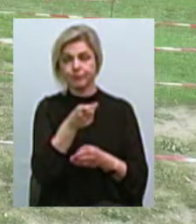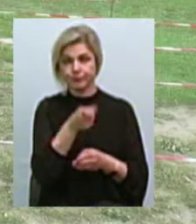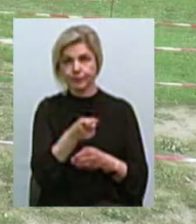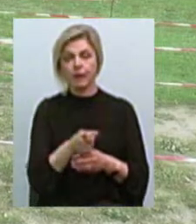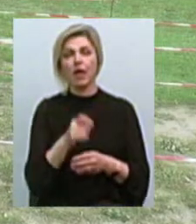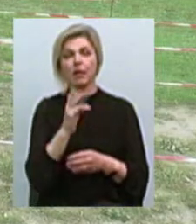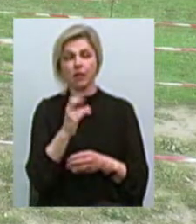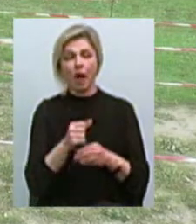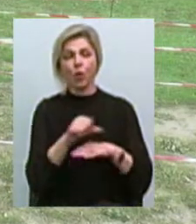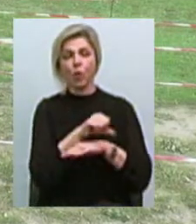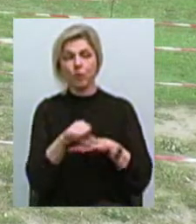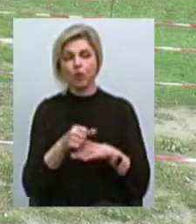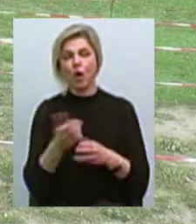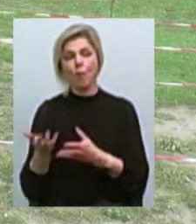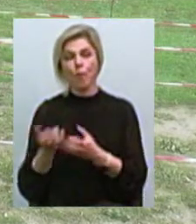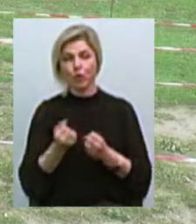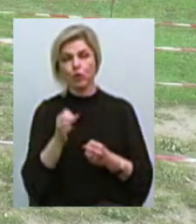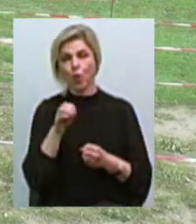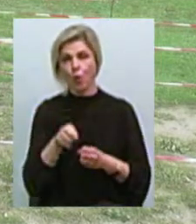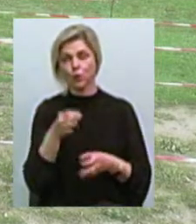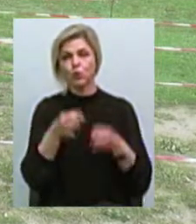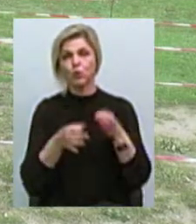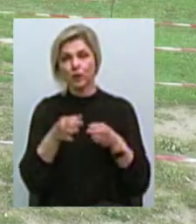рубежі отримують вказівки від суді змагань.